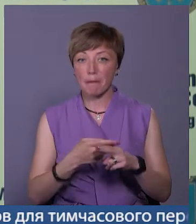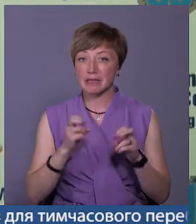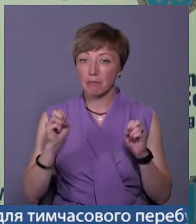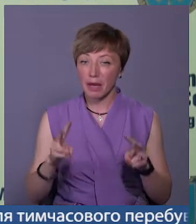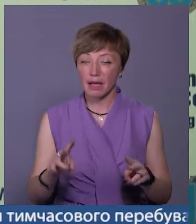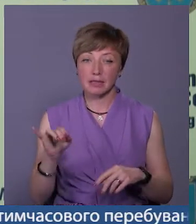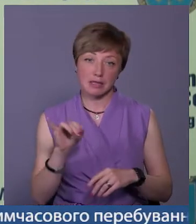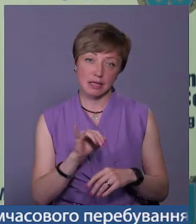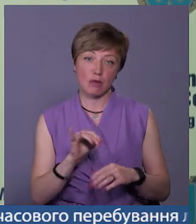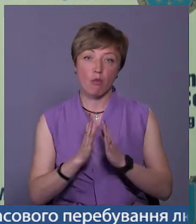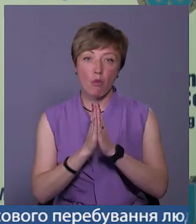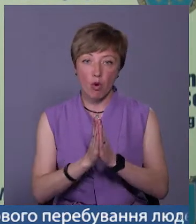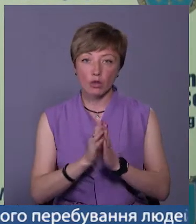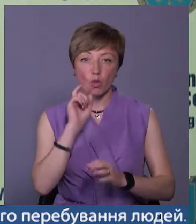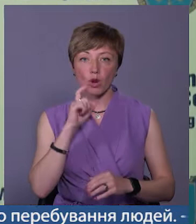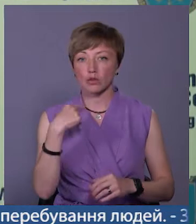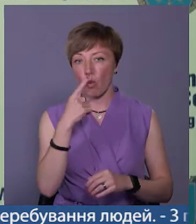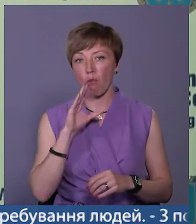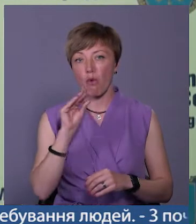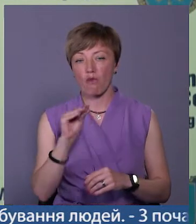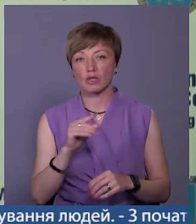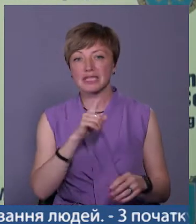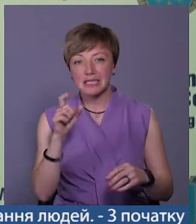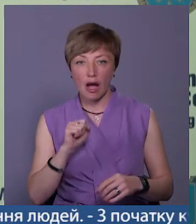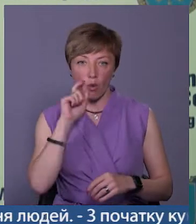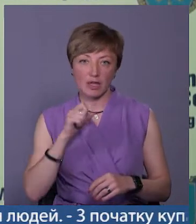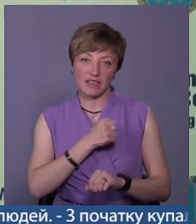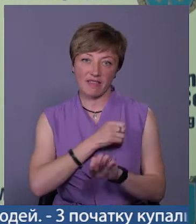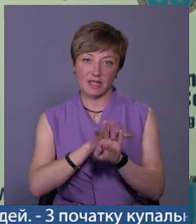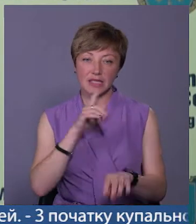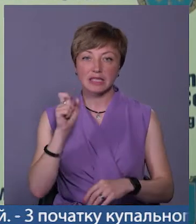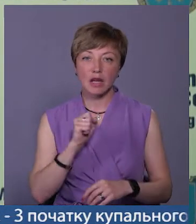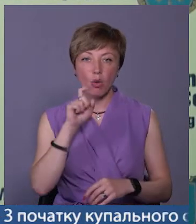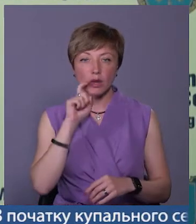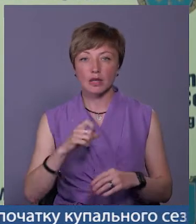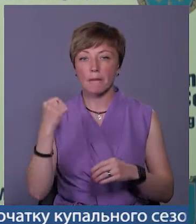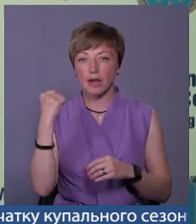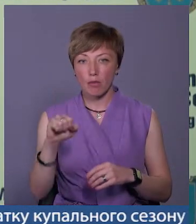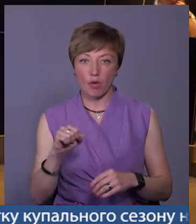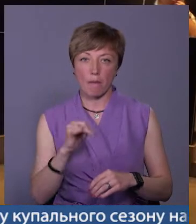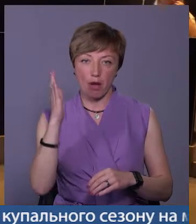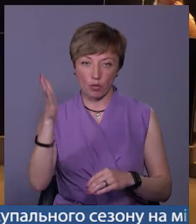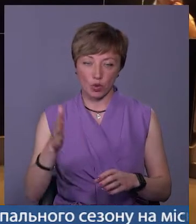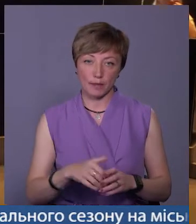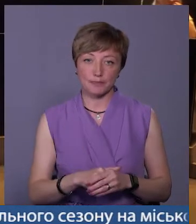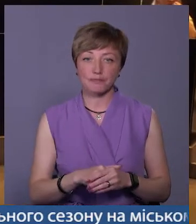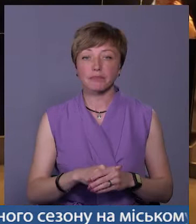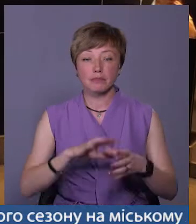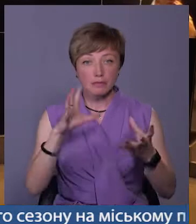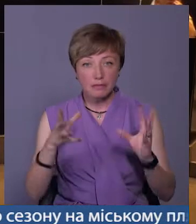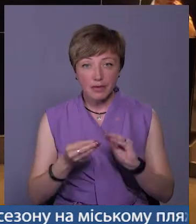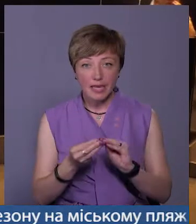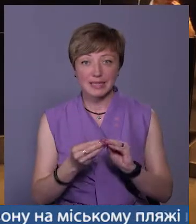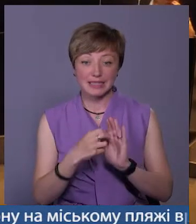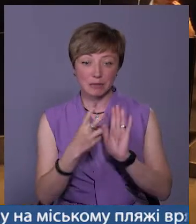і моляться українською мовою за українське військо, за українське перемови, за українське майбутнє. Загалом на 17-й